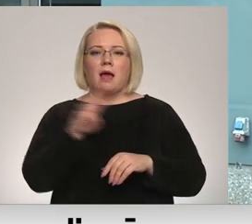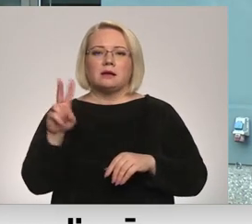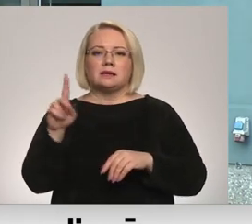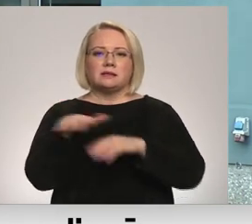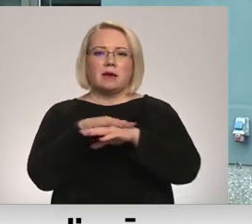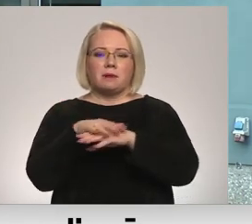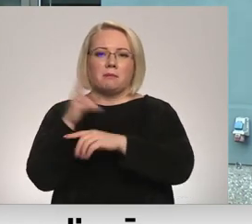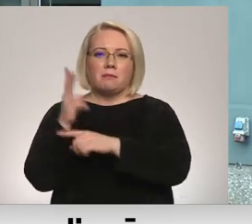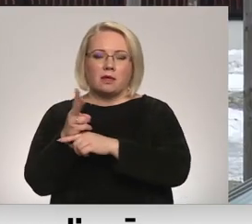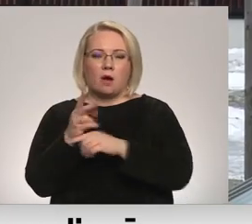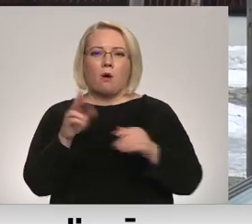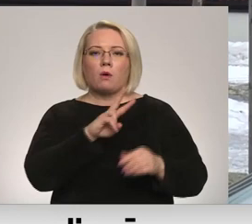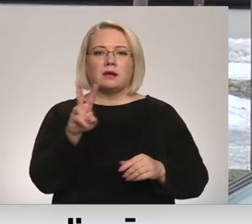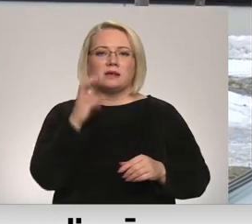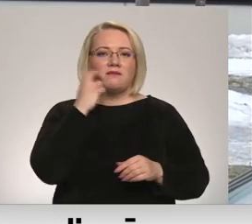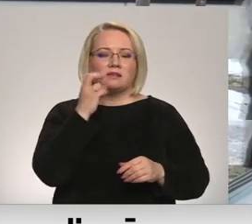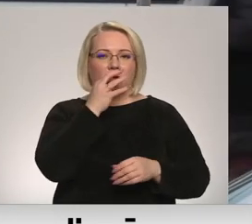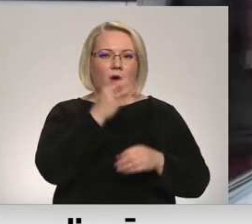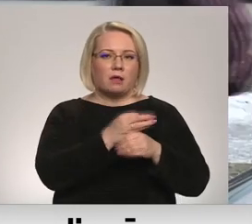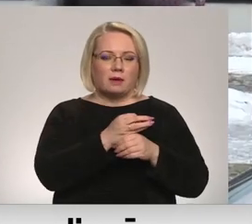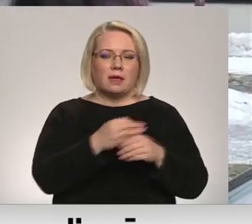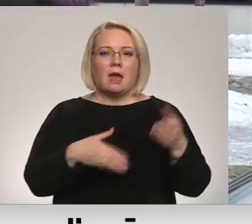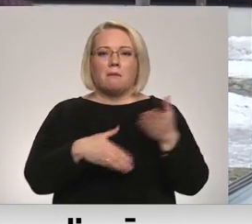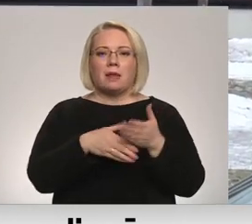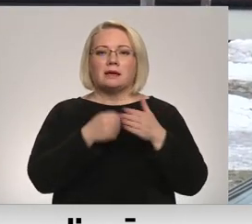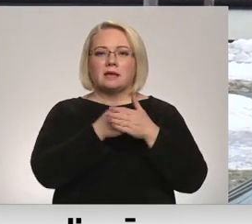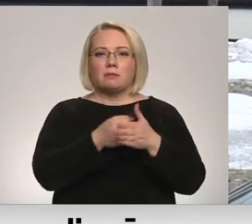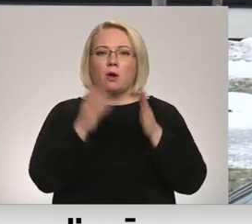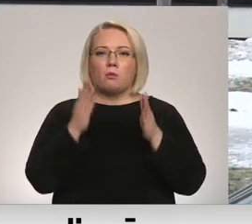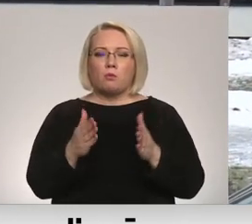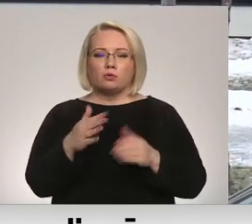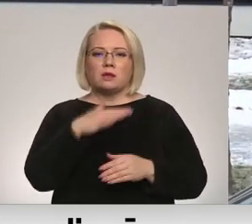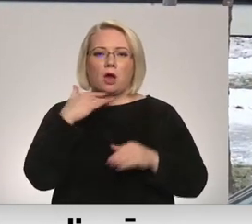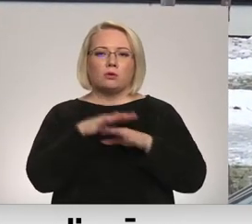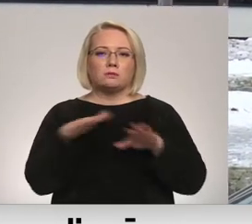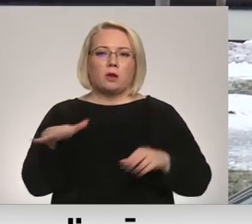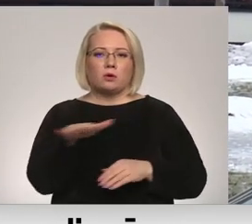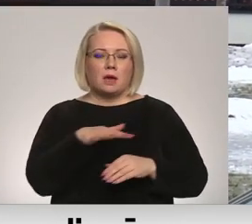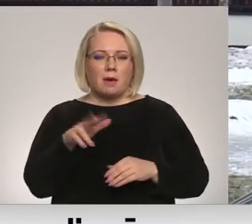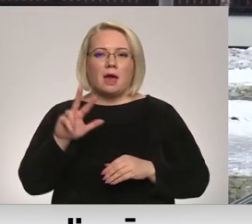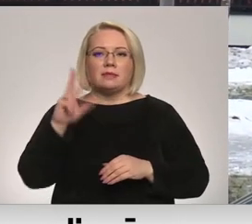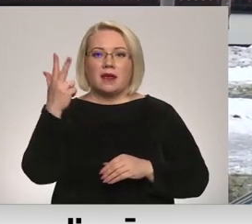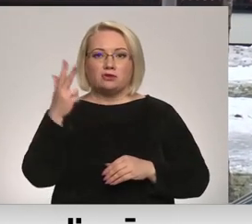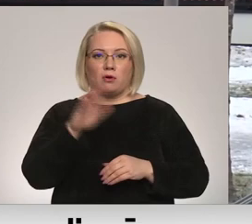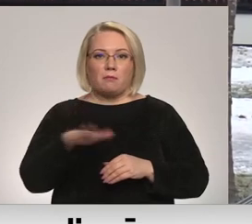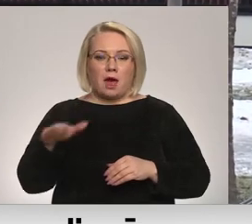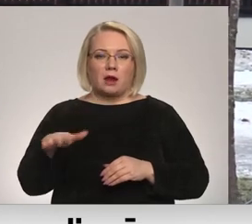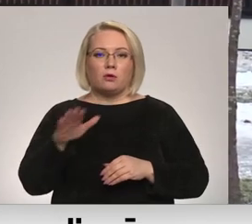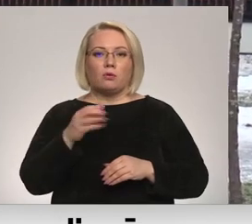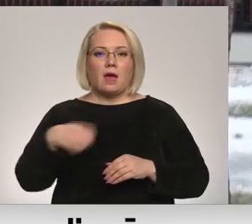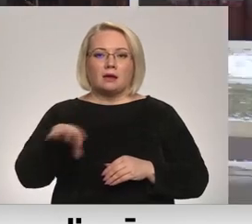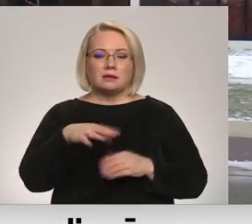un kas ir vecāka atbildība. Palīdzīgi roka gan tikšot sniegti daudzbērnu ģimenēm. Par trešo bērnu pirmskolā